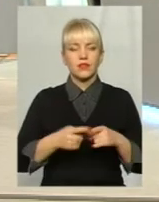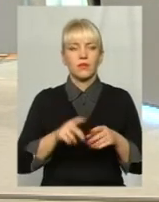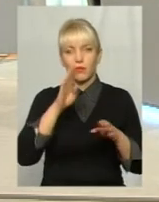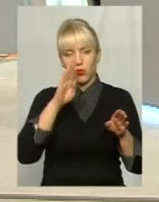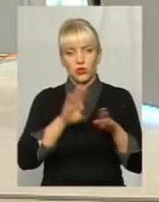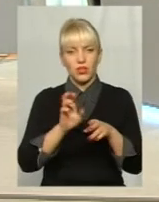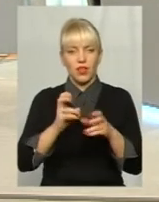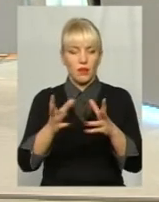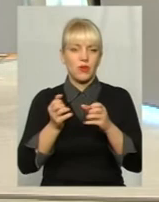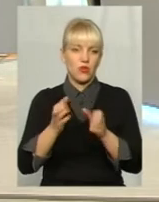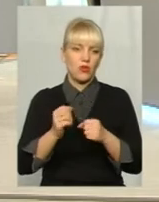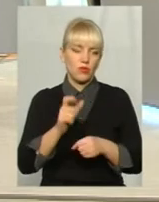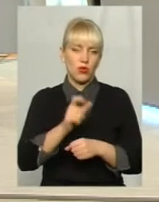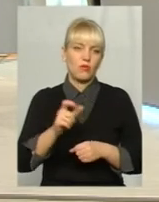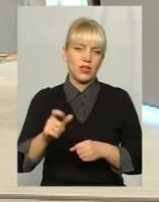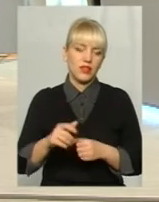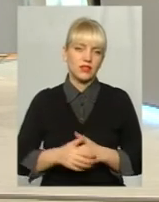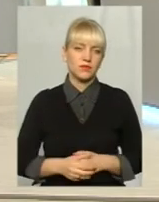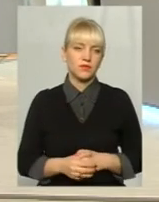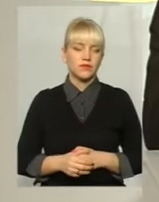громадян, мабуть. Доброго вечора.